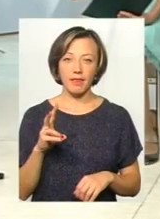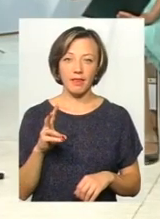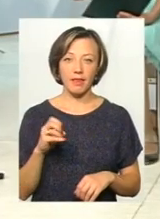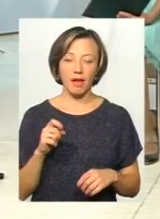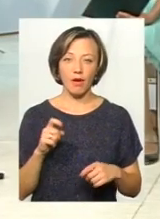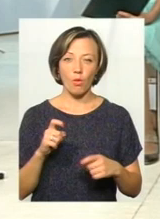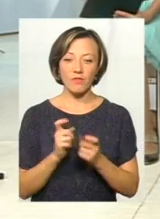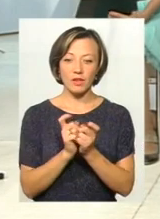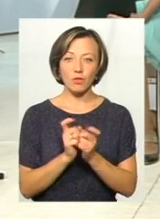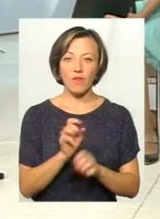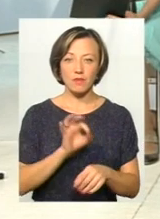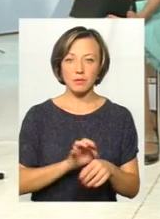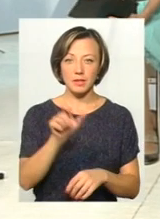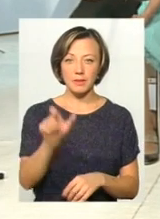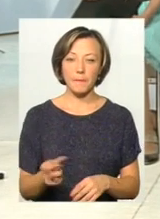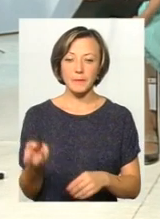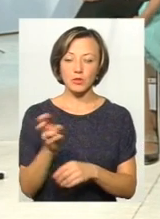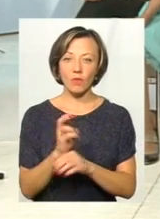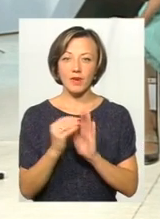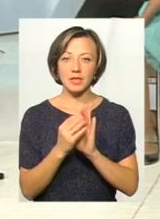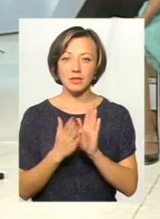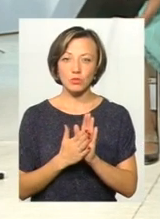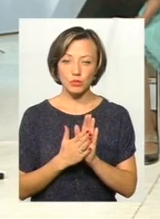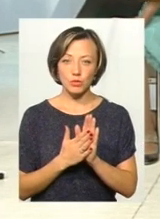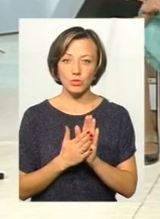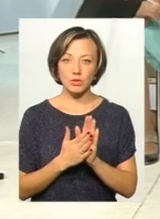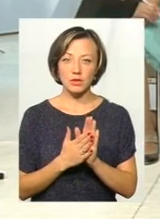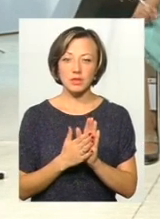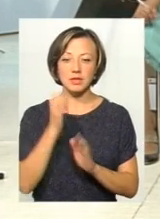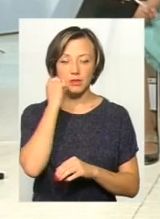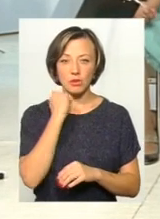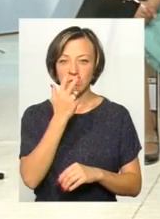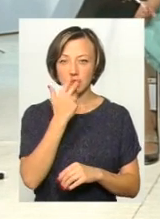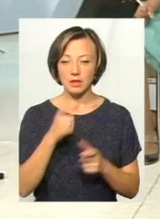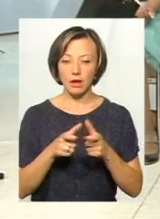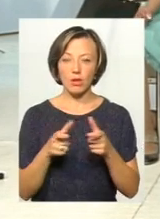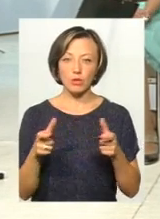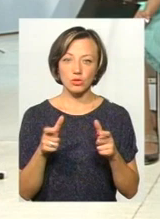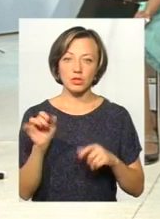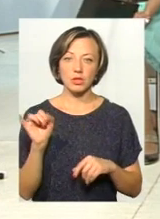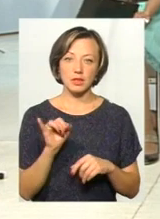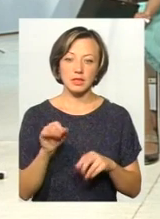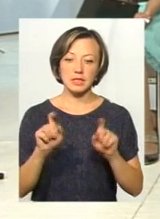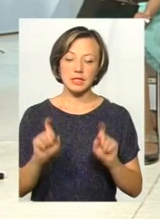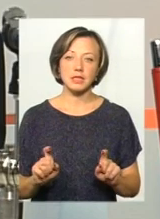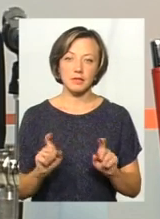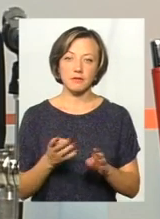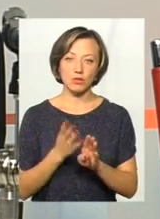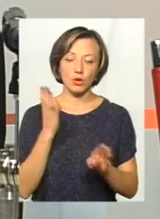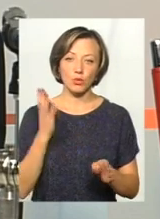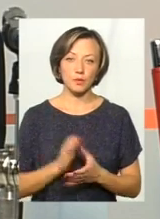пацієнтом, який прийшов в реєстратуру записатися за старою звичкою, взяти талончик і сісти в чару.